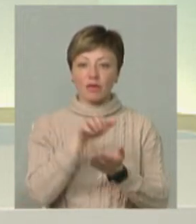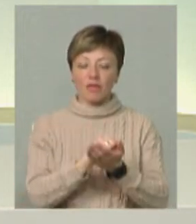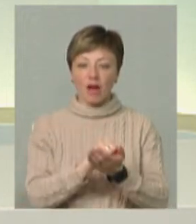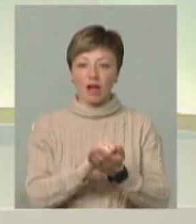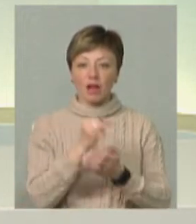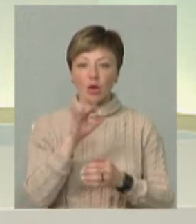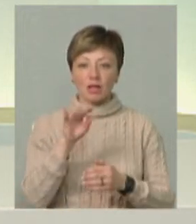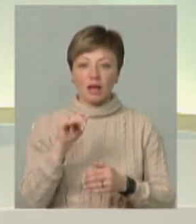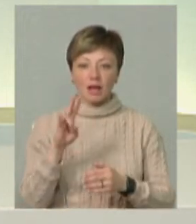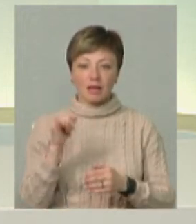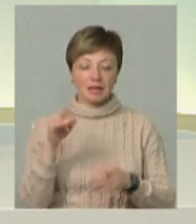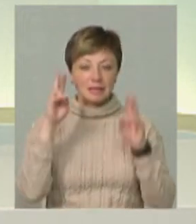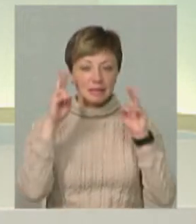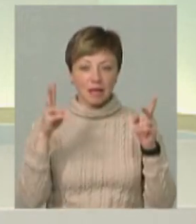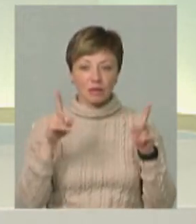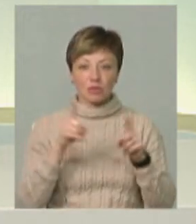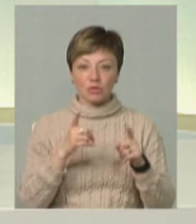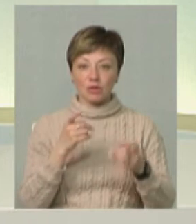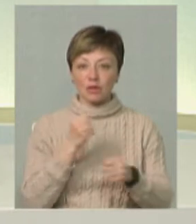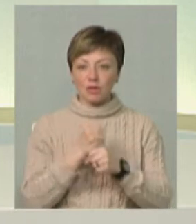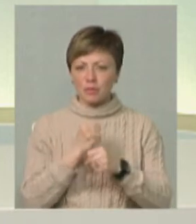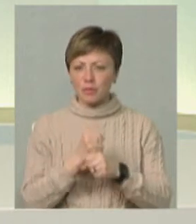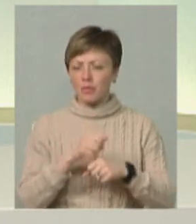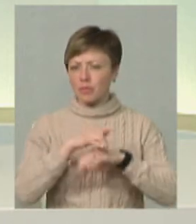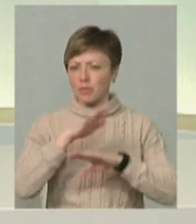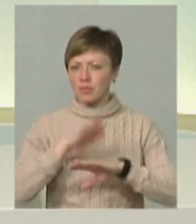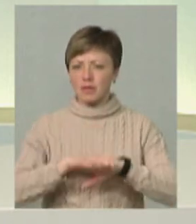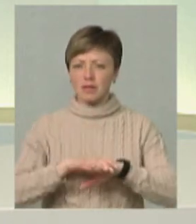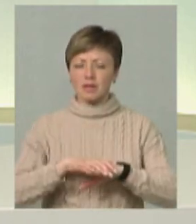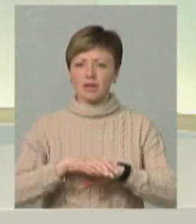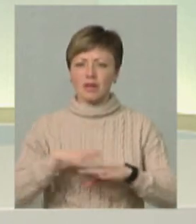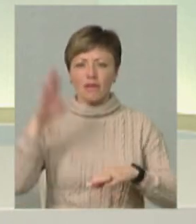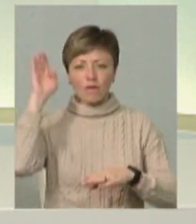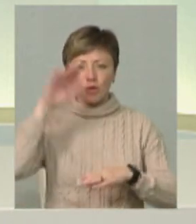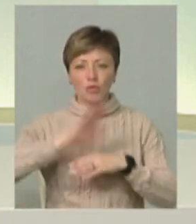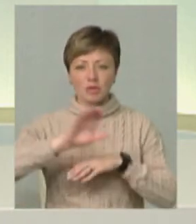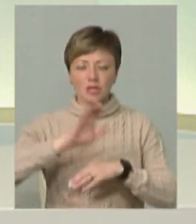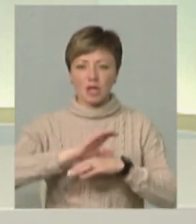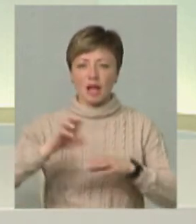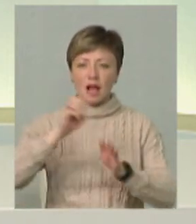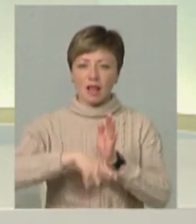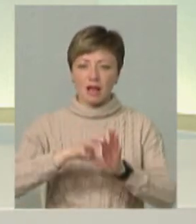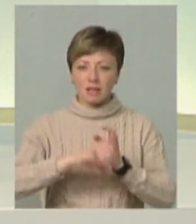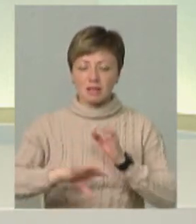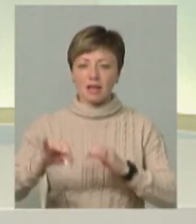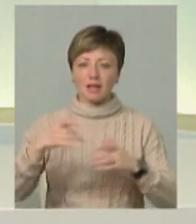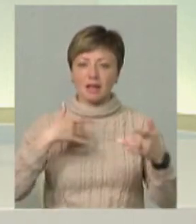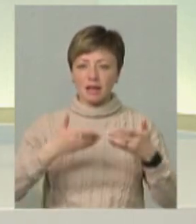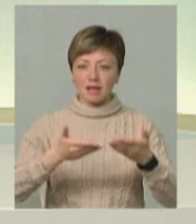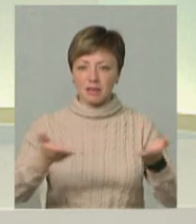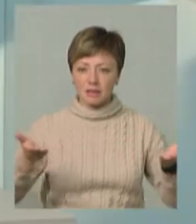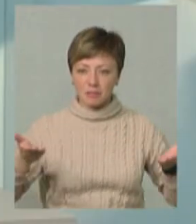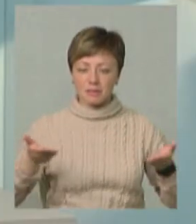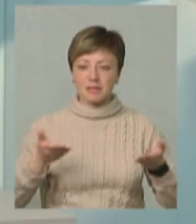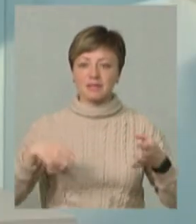років жили і не знали, що існує таке місто. Повністю з функціонуванням, з водопостачанням, каналізацією, з амфітеатрами, зі